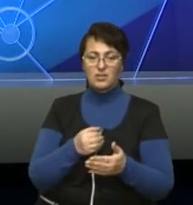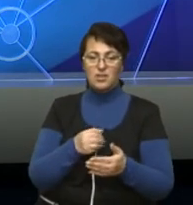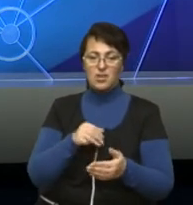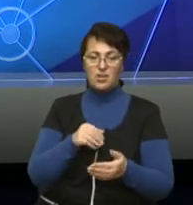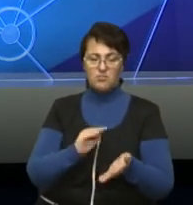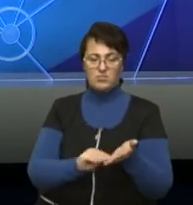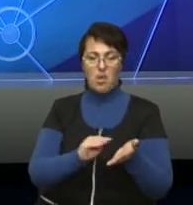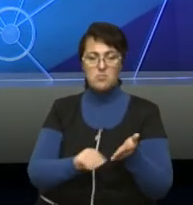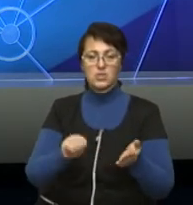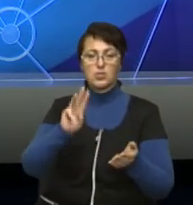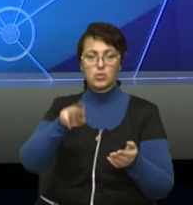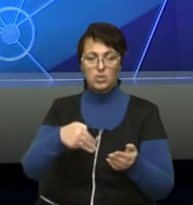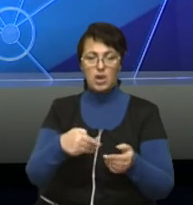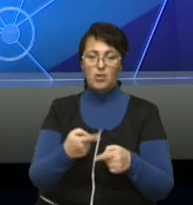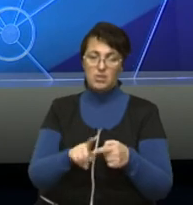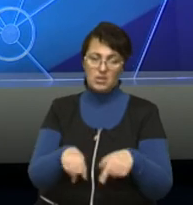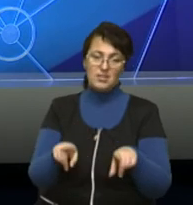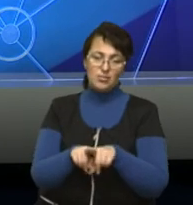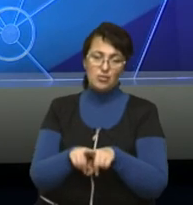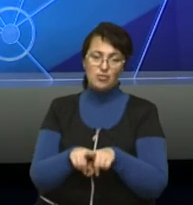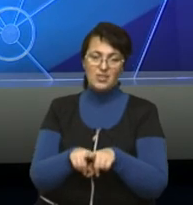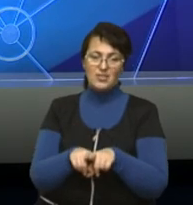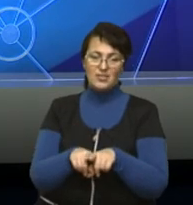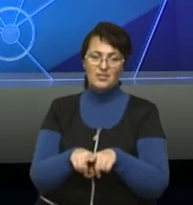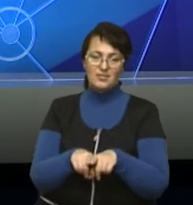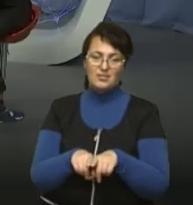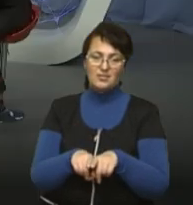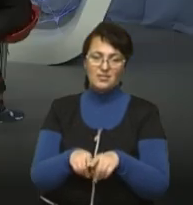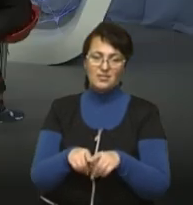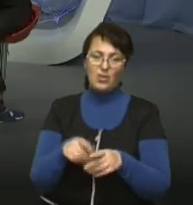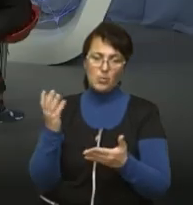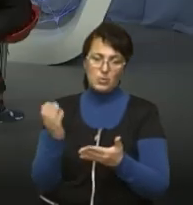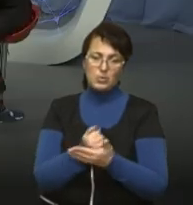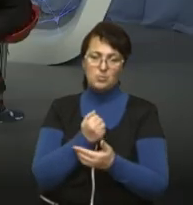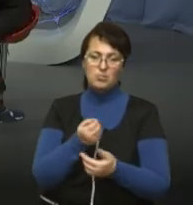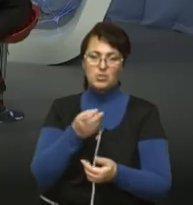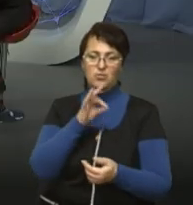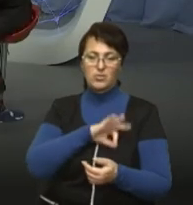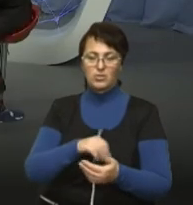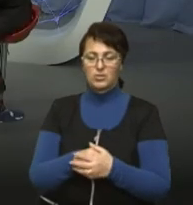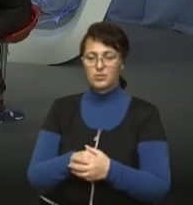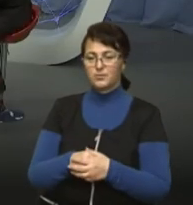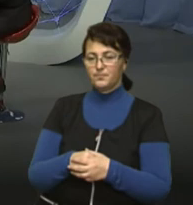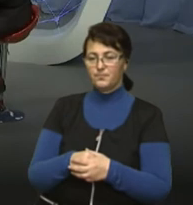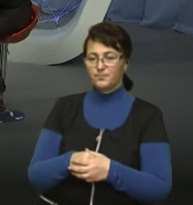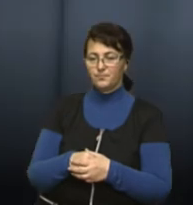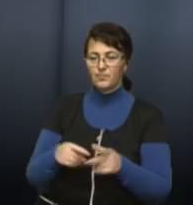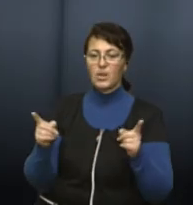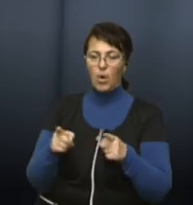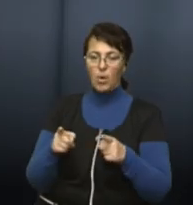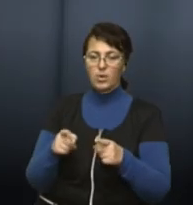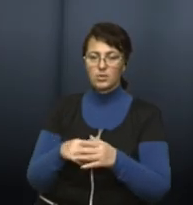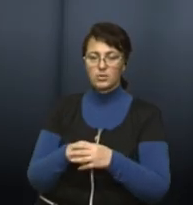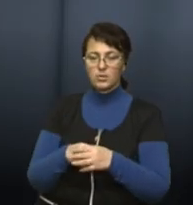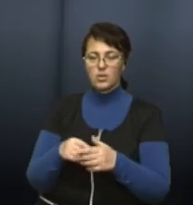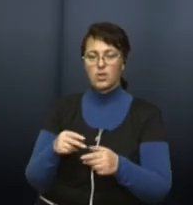Тому, я думаю, що вона також успішно застосовується. завершення, дуже коротко, буквально по 20 секунд. Чи ця